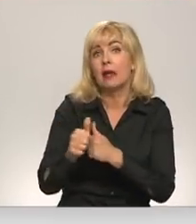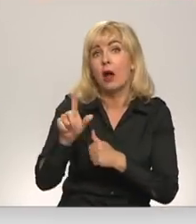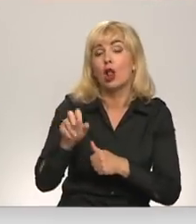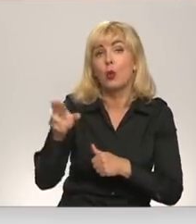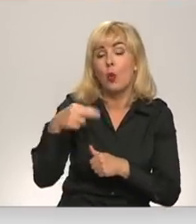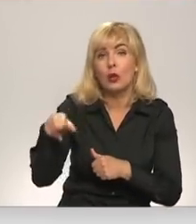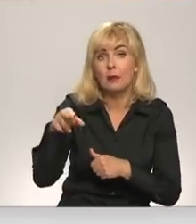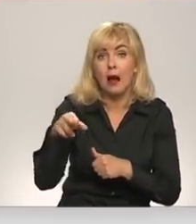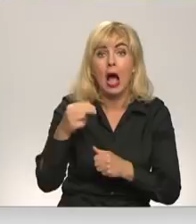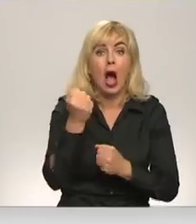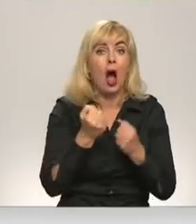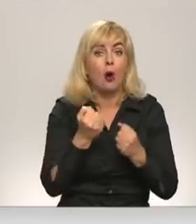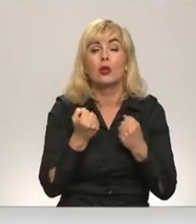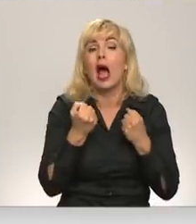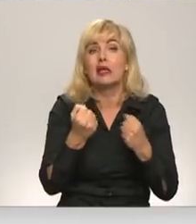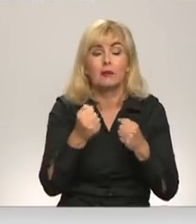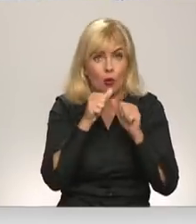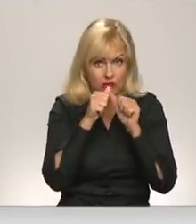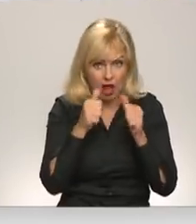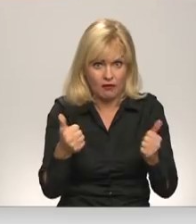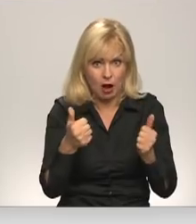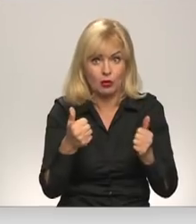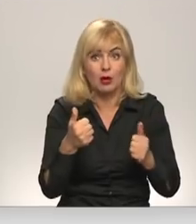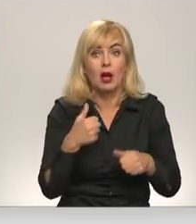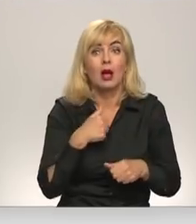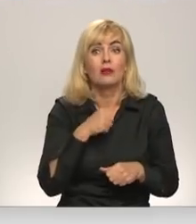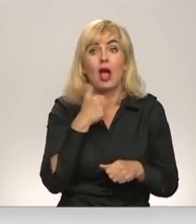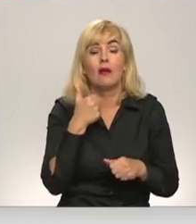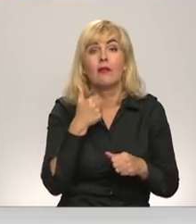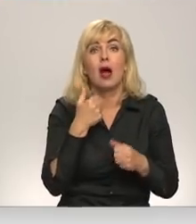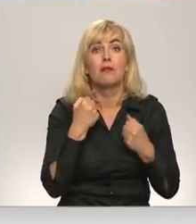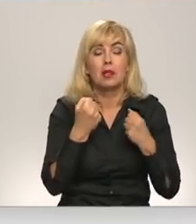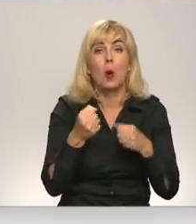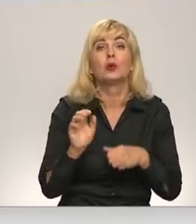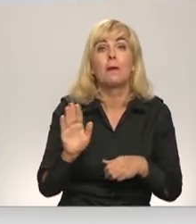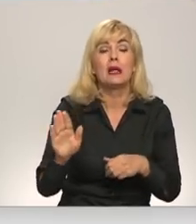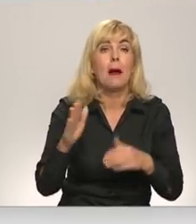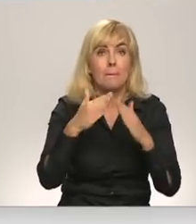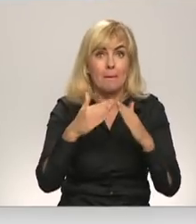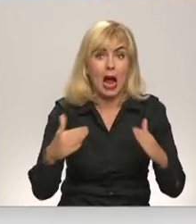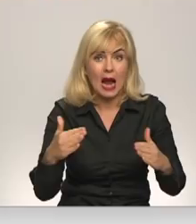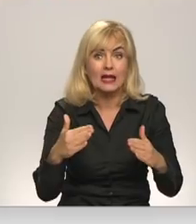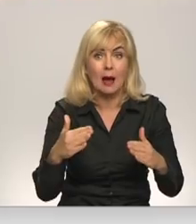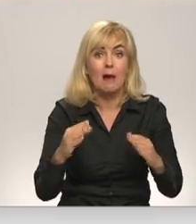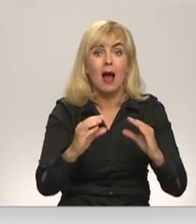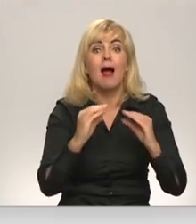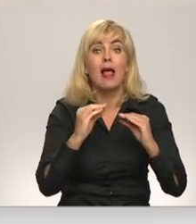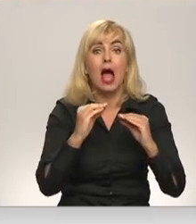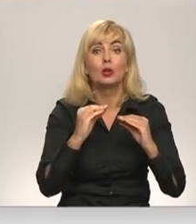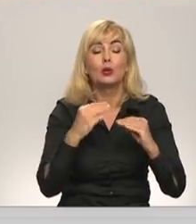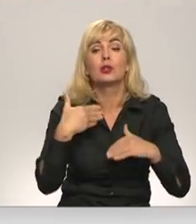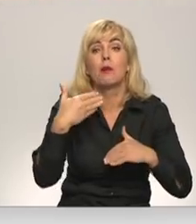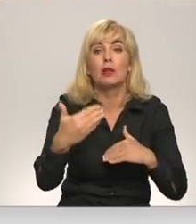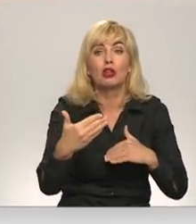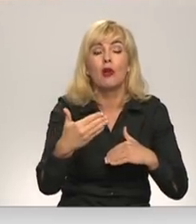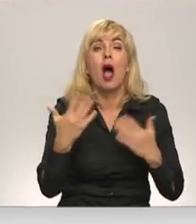gan ar autos šobrīd līdz mājām netiek. Es nevaru braukt pie mājām. Ladus priekšā, kā saka, jā? Jā, jā, jā.